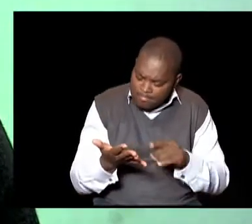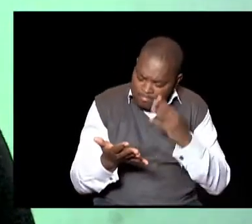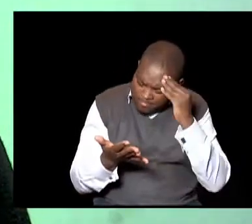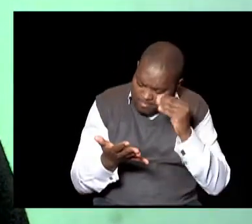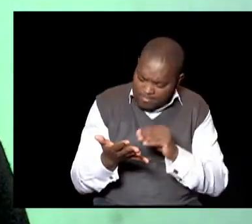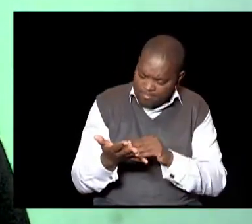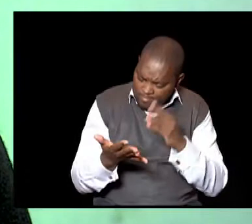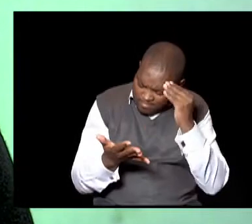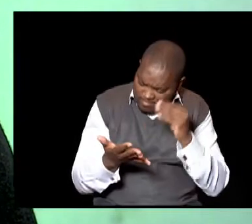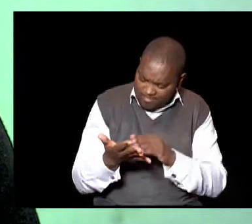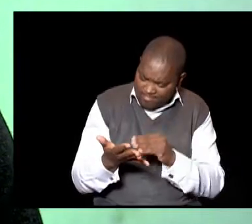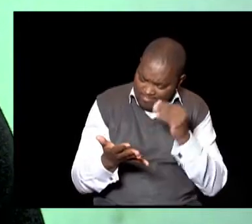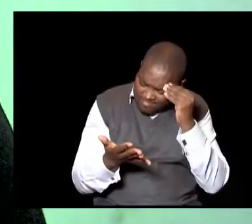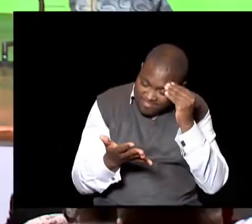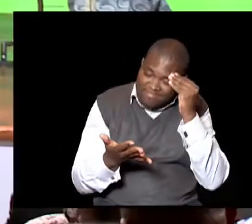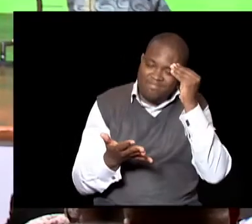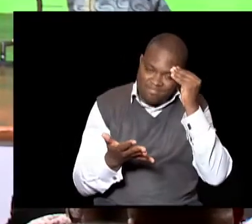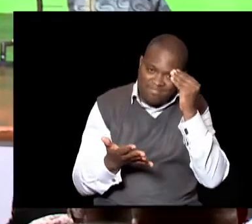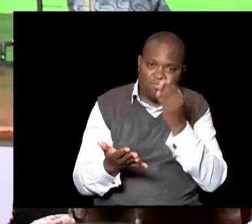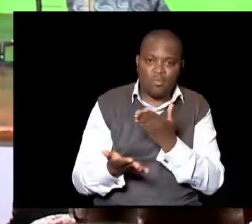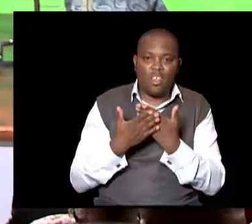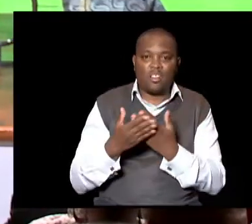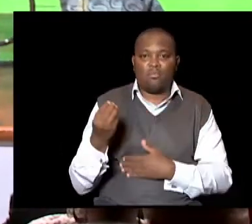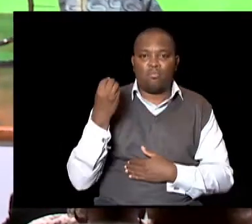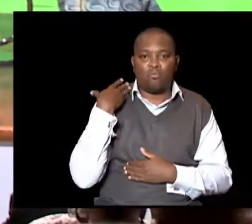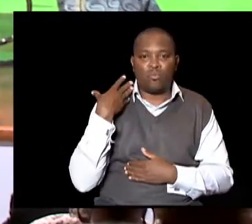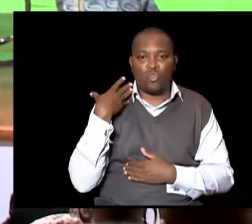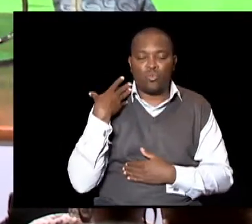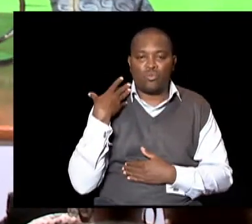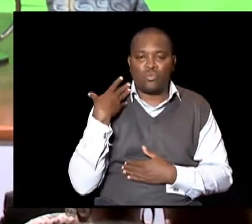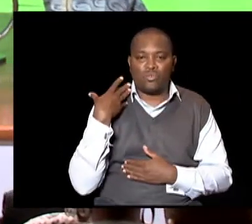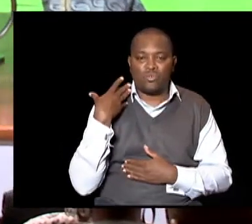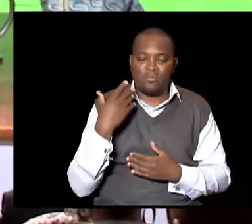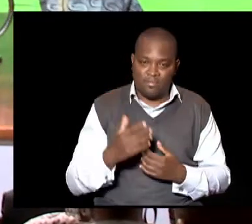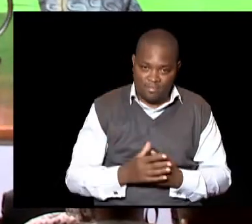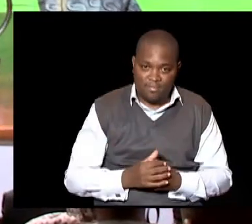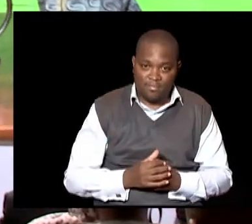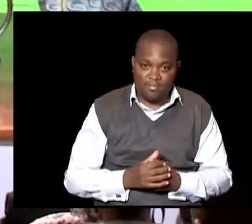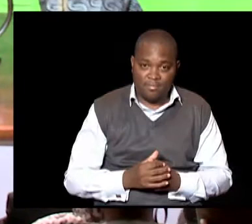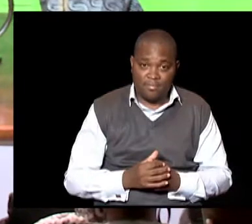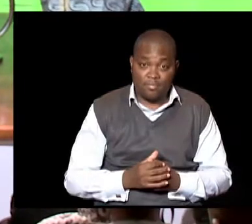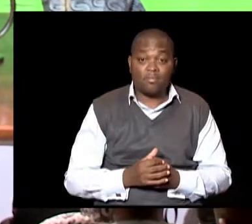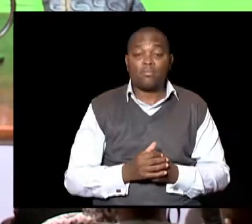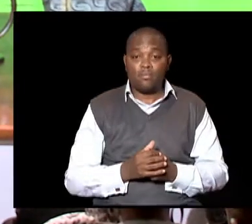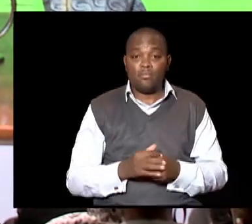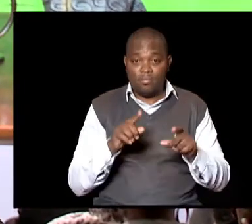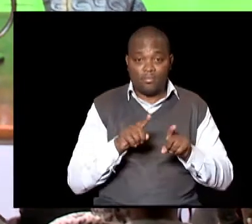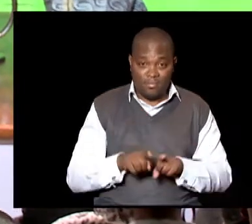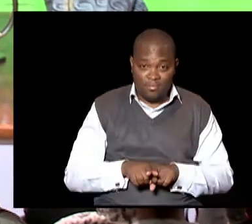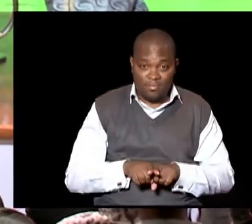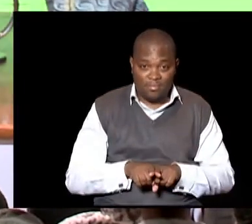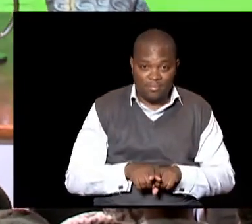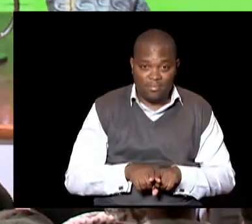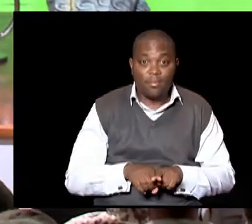pia Na pia Wale watu wana train Ni kama hawa Unaona sisa trainers Ni kama bitris Watu wamekoma Watu